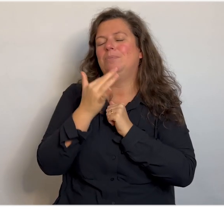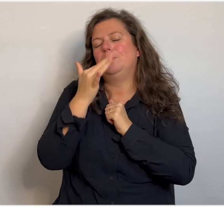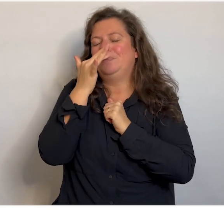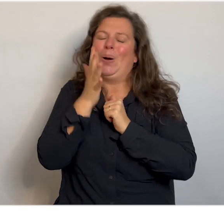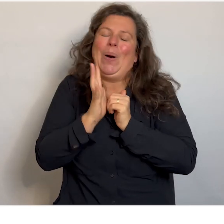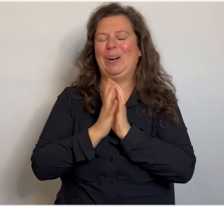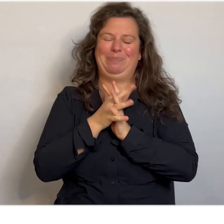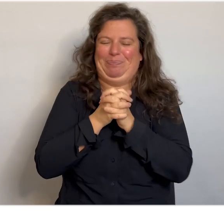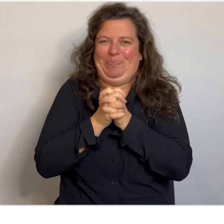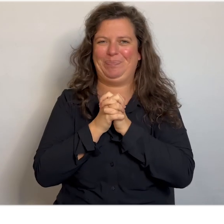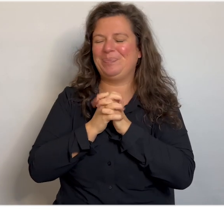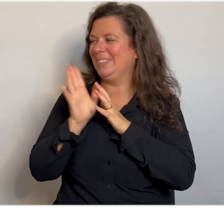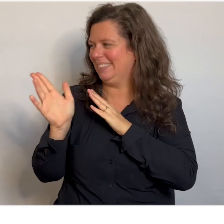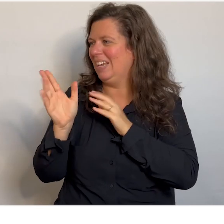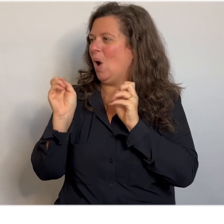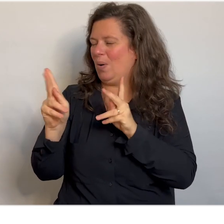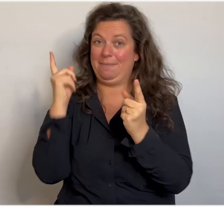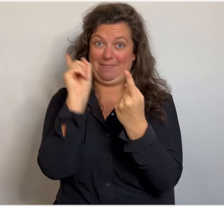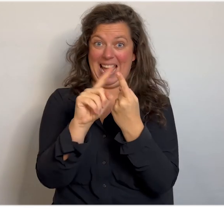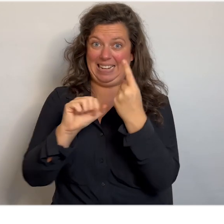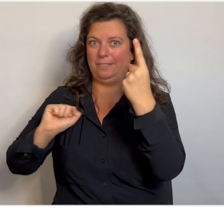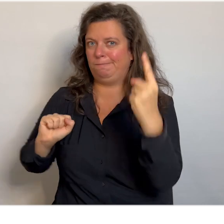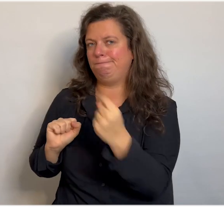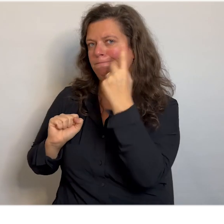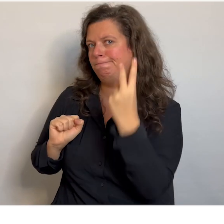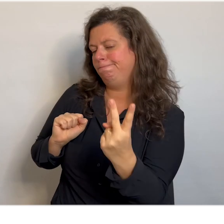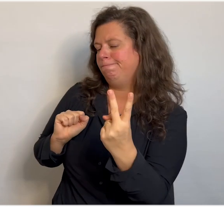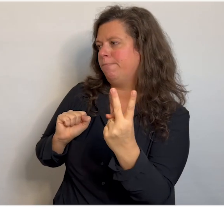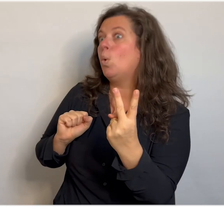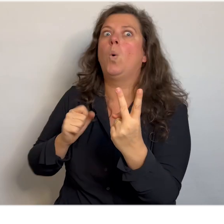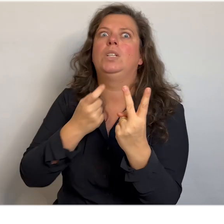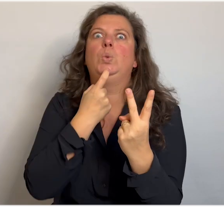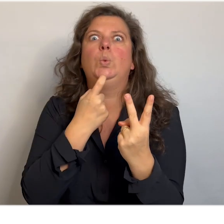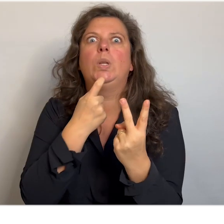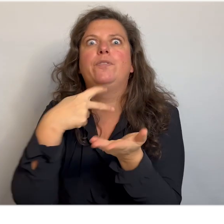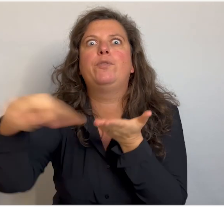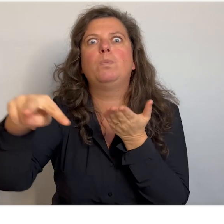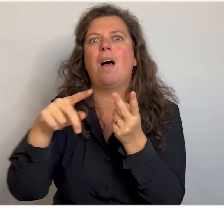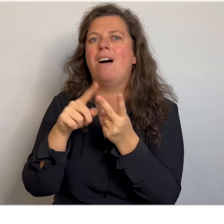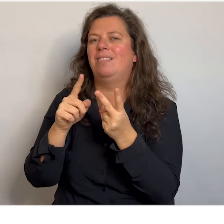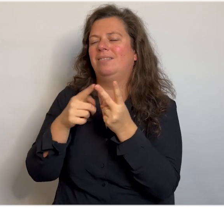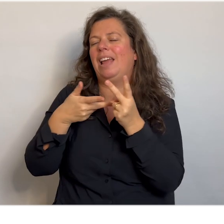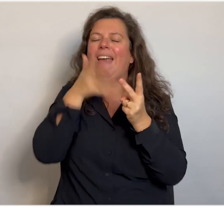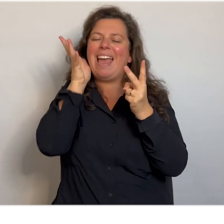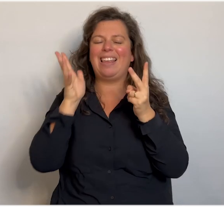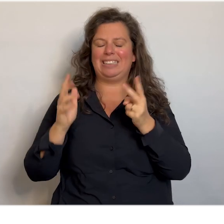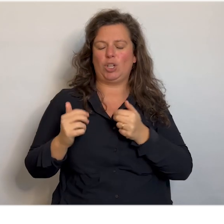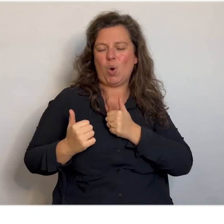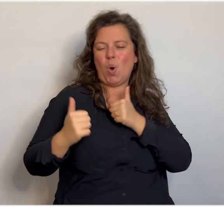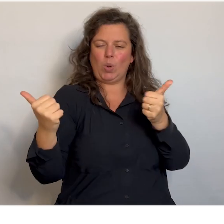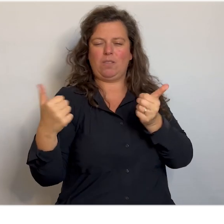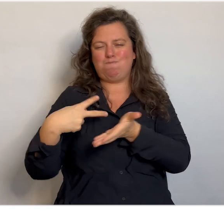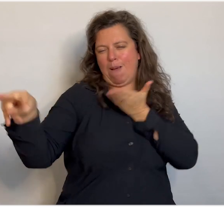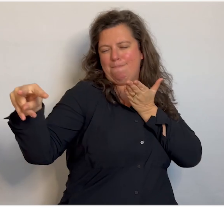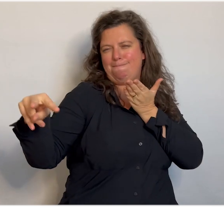Fantastisch. Die. Oké, dat is één. Oh ja, natuurlijk. Voetballen. Vind ik heerlijk om te doen. En dat kan ik ook supergoed.